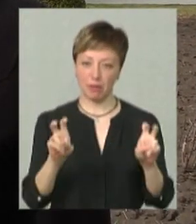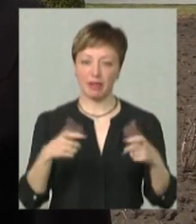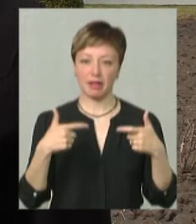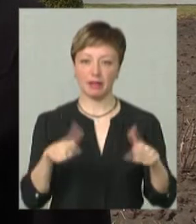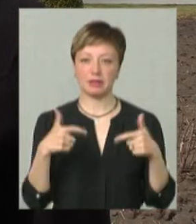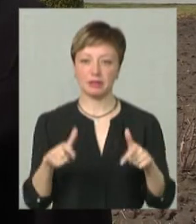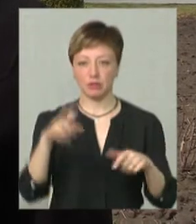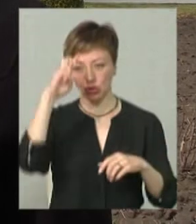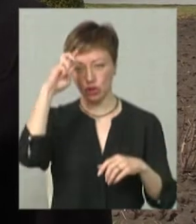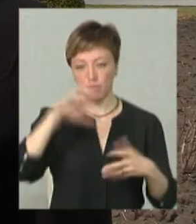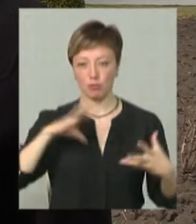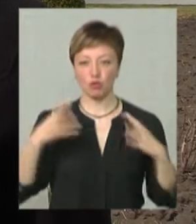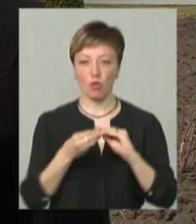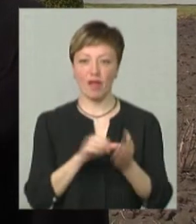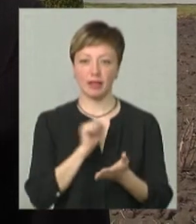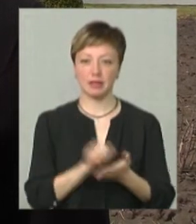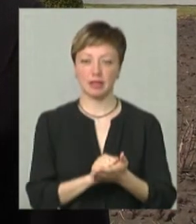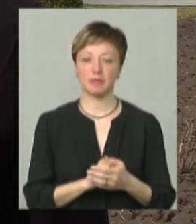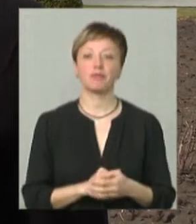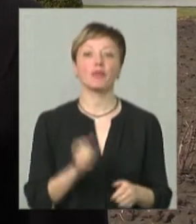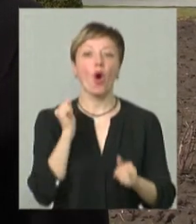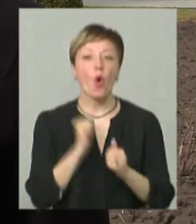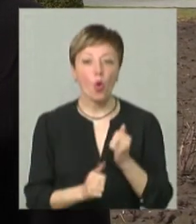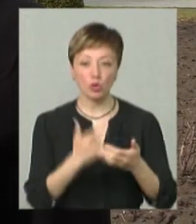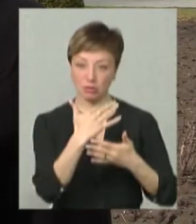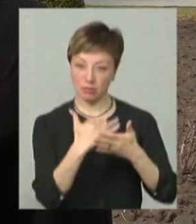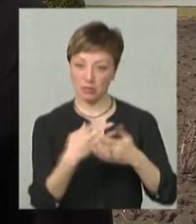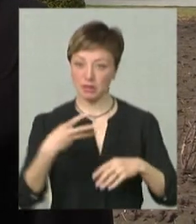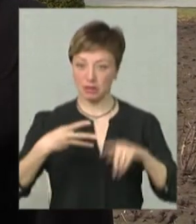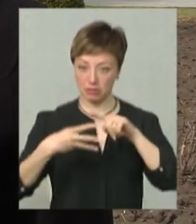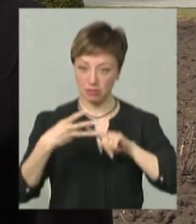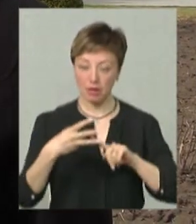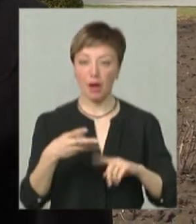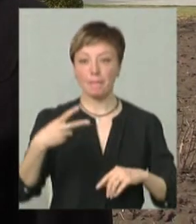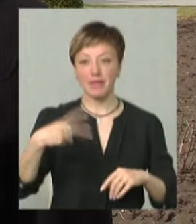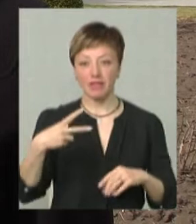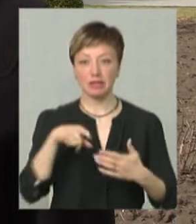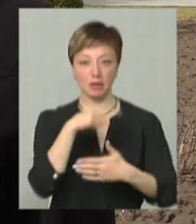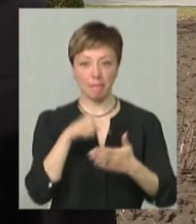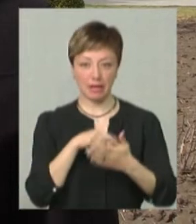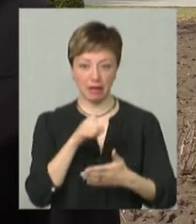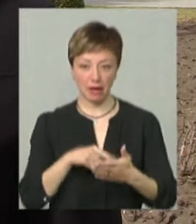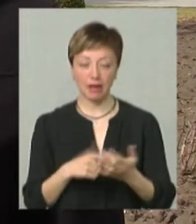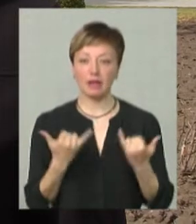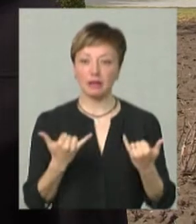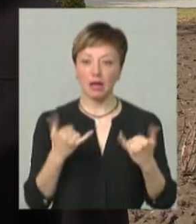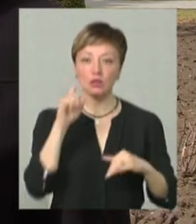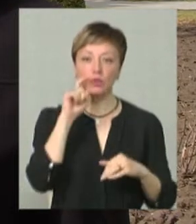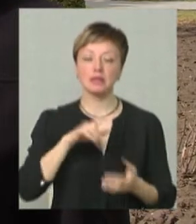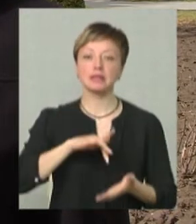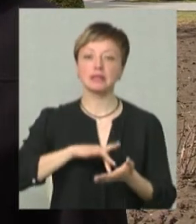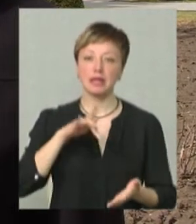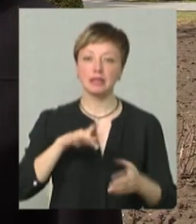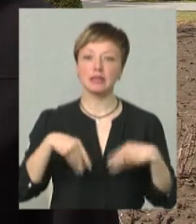складання державної підсумкової атестації. Кожен із цих розділів буде мати по 20 питань. Наразі вже український